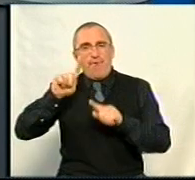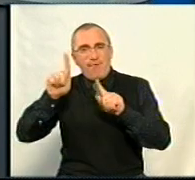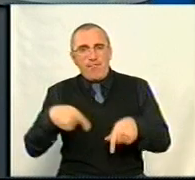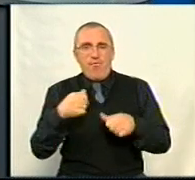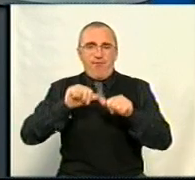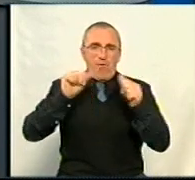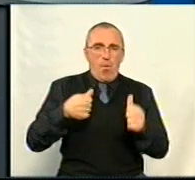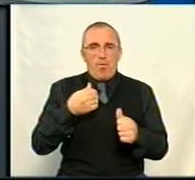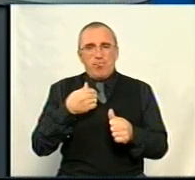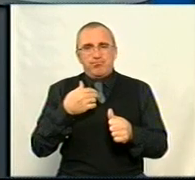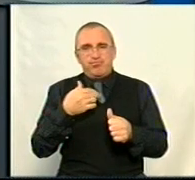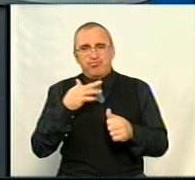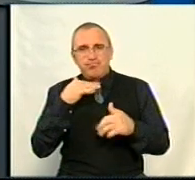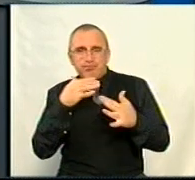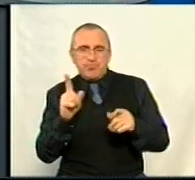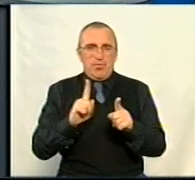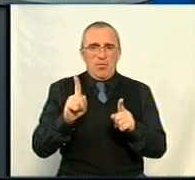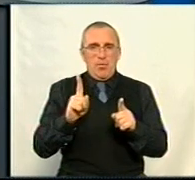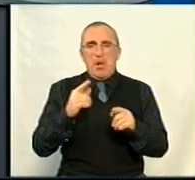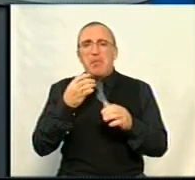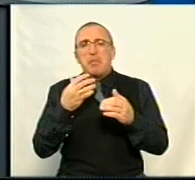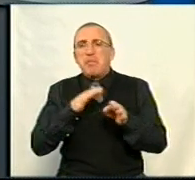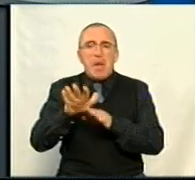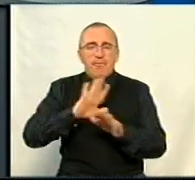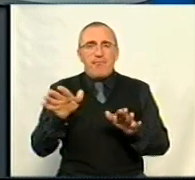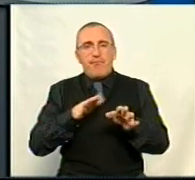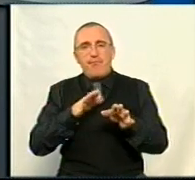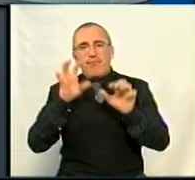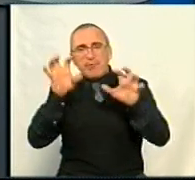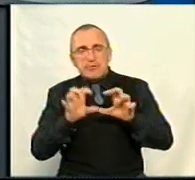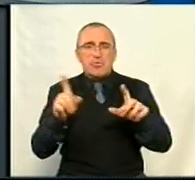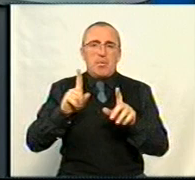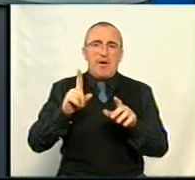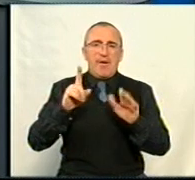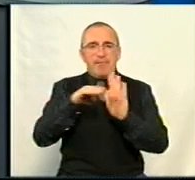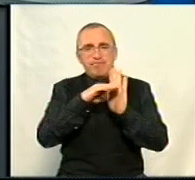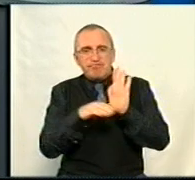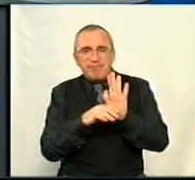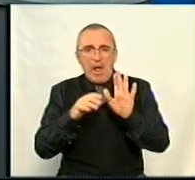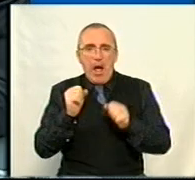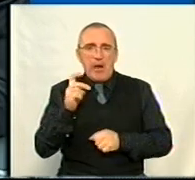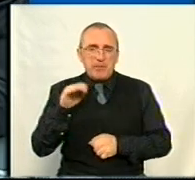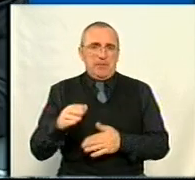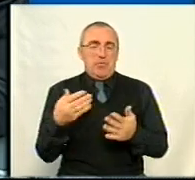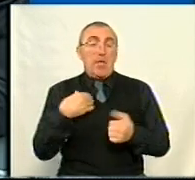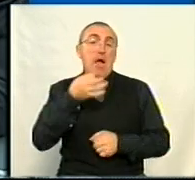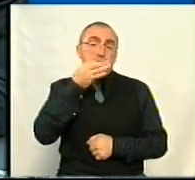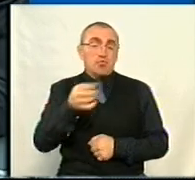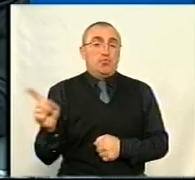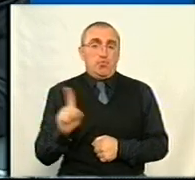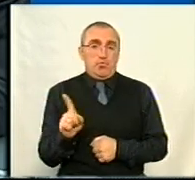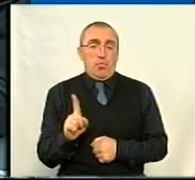формі буду запитувати підлеглих, чому не забезпечене виконання законів та підзаконних нормативних актів. Але скажу, що